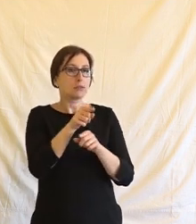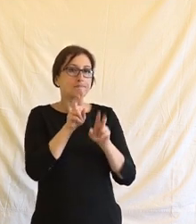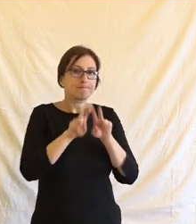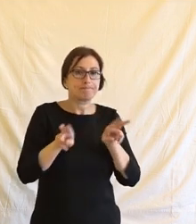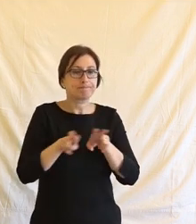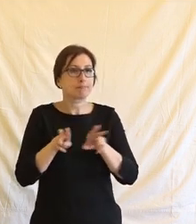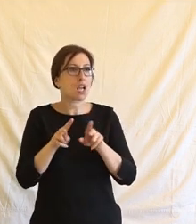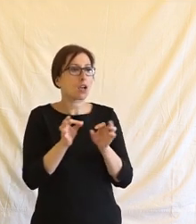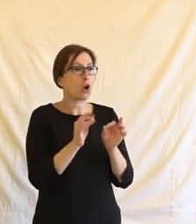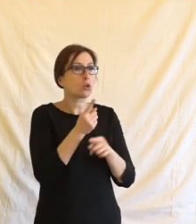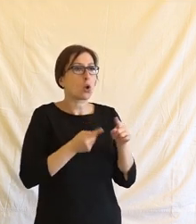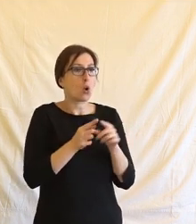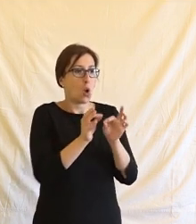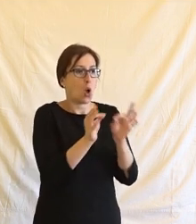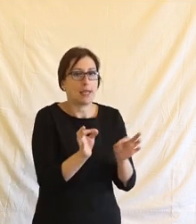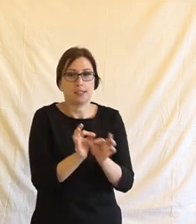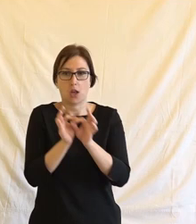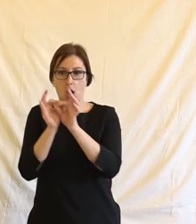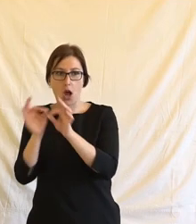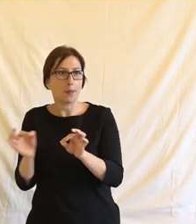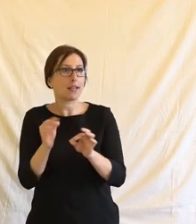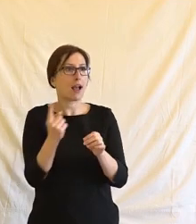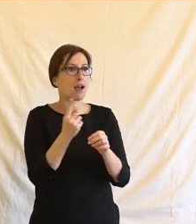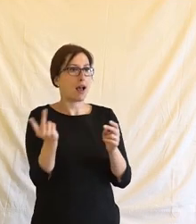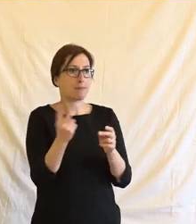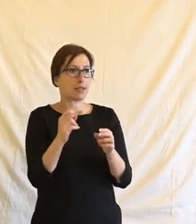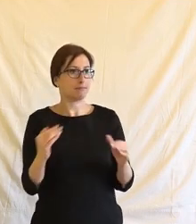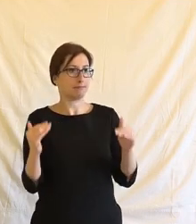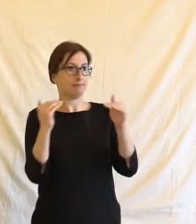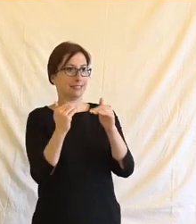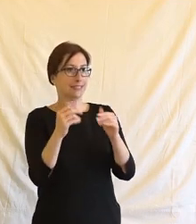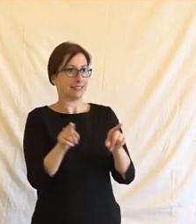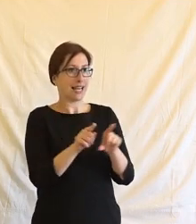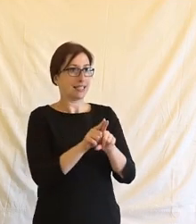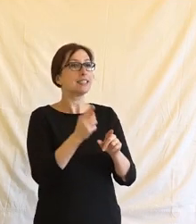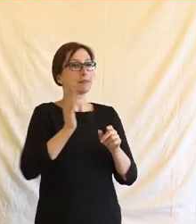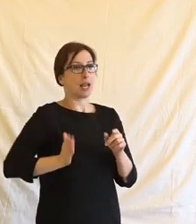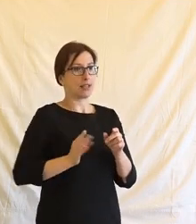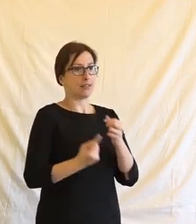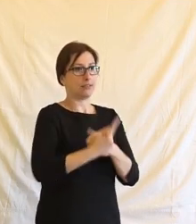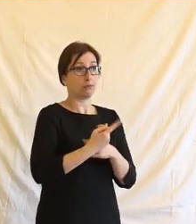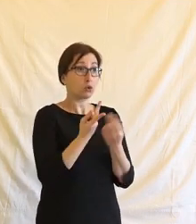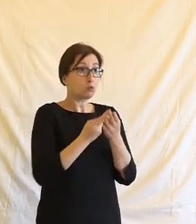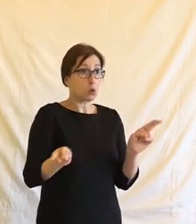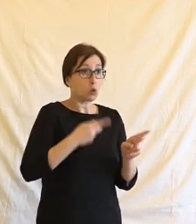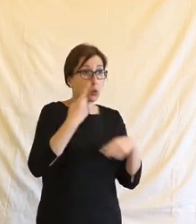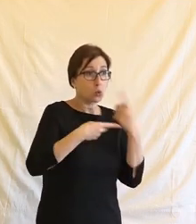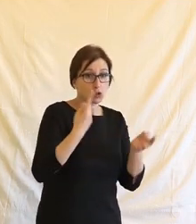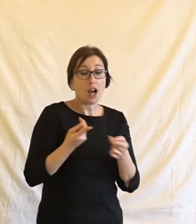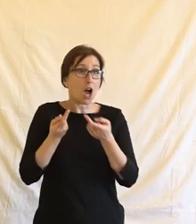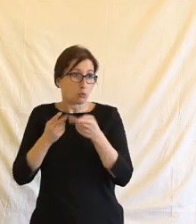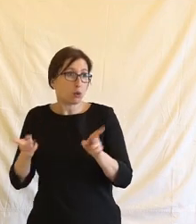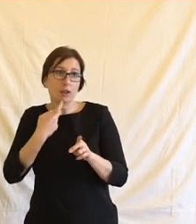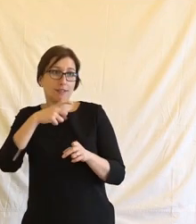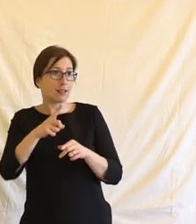omezení obou těch práv, tak aby bylo dosaženo spravedlivého výsledku a nějakého proporcionálního omezení jednoho